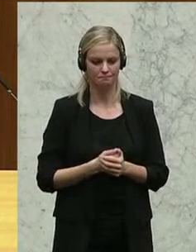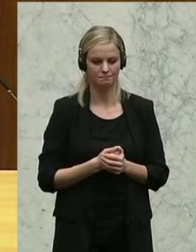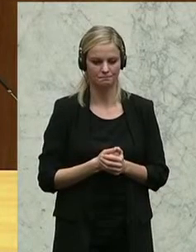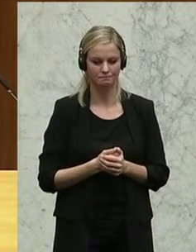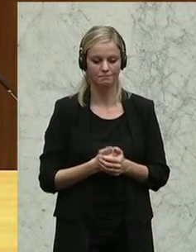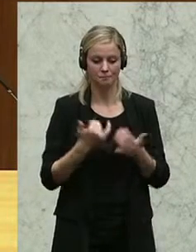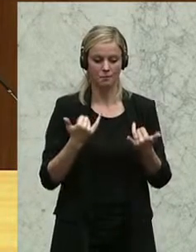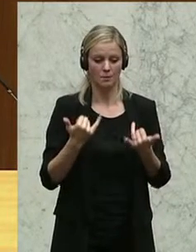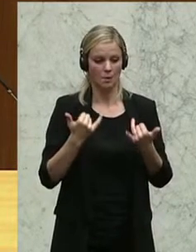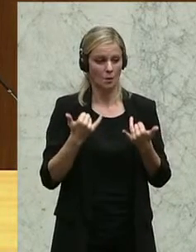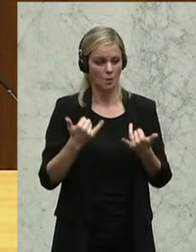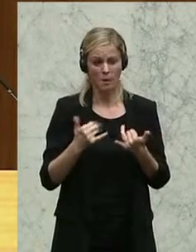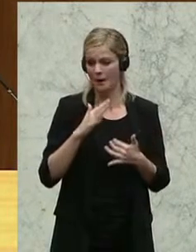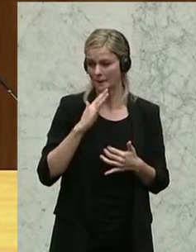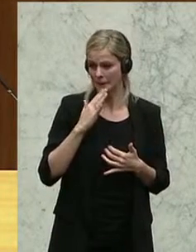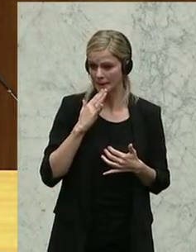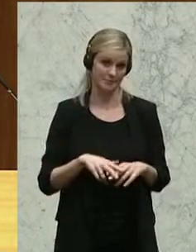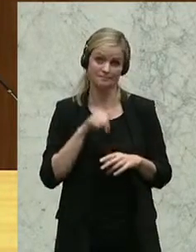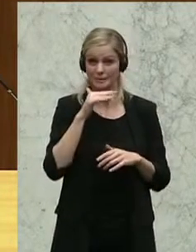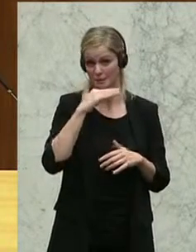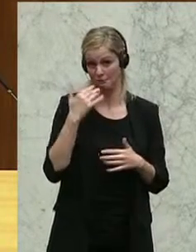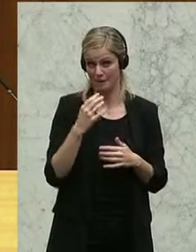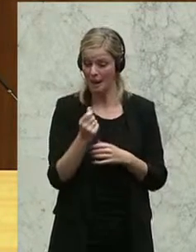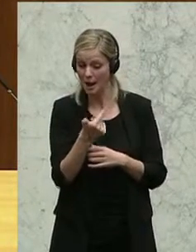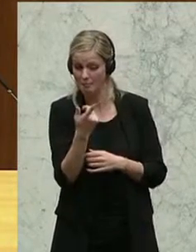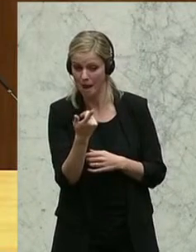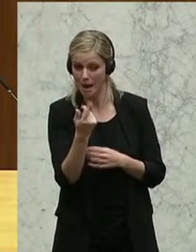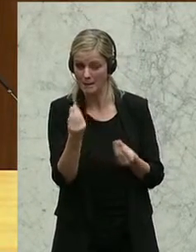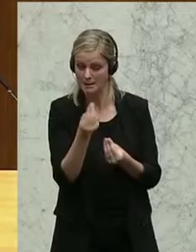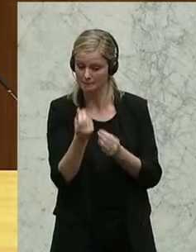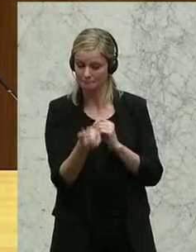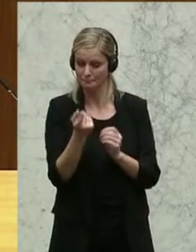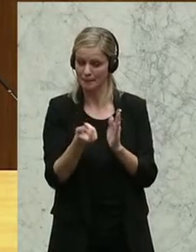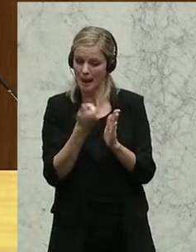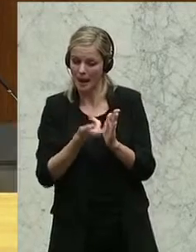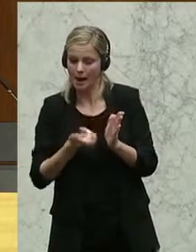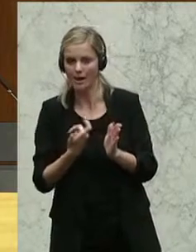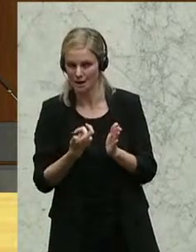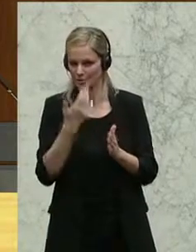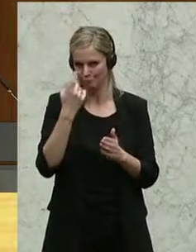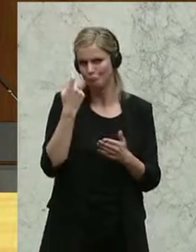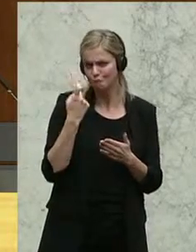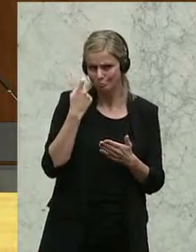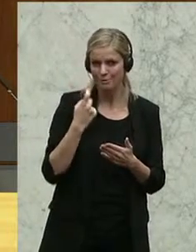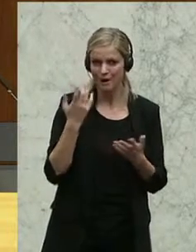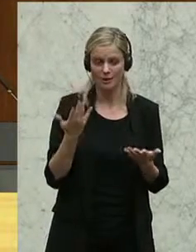ist von meiner Rede nicht mehr sehr viel Leben. Ich werde mir ein paar Schmankerl heraussuchen, wo ich der Meinung bin,